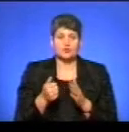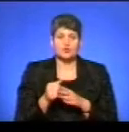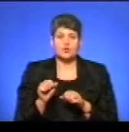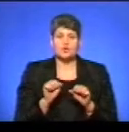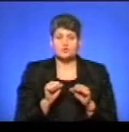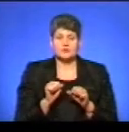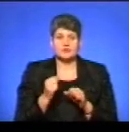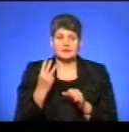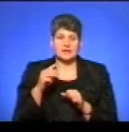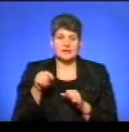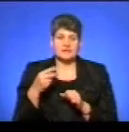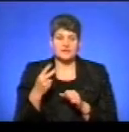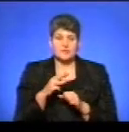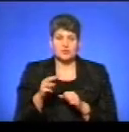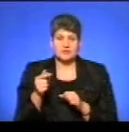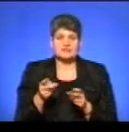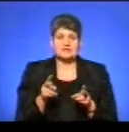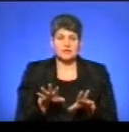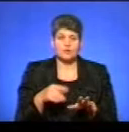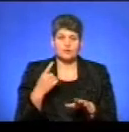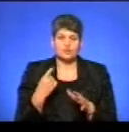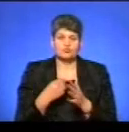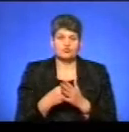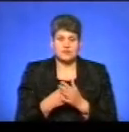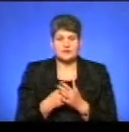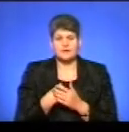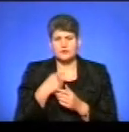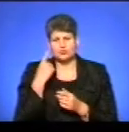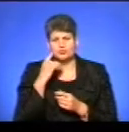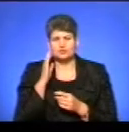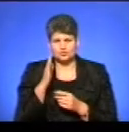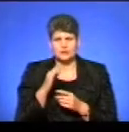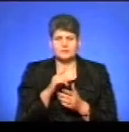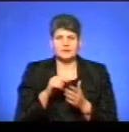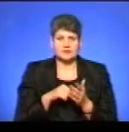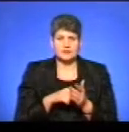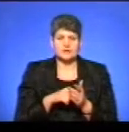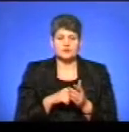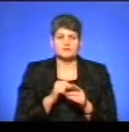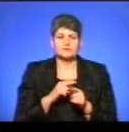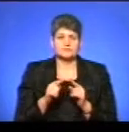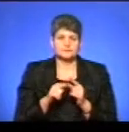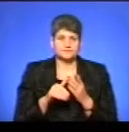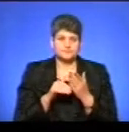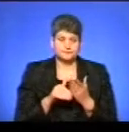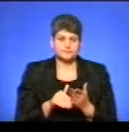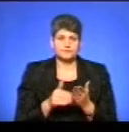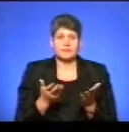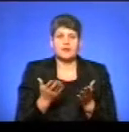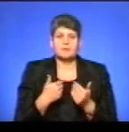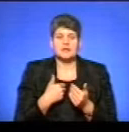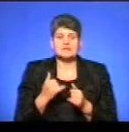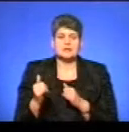3,2 мільйона гривень ми залишаємо на обласному бюджеті. Я так думаю, що буде чергове питання стосовно екстреної, де ми